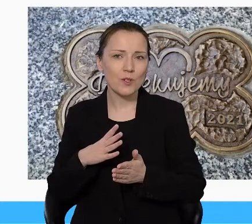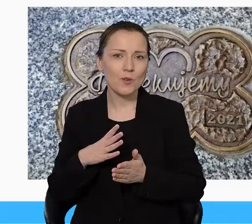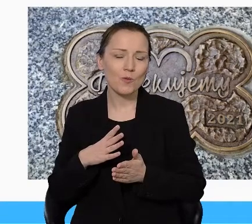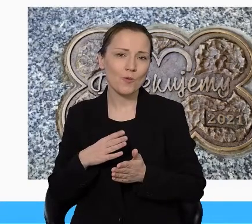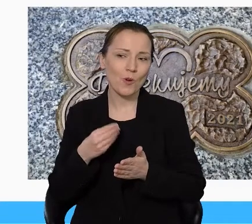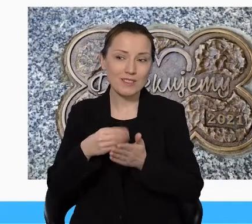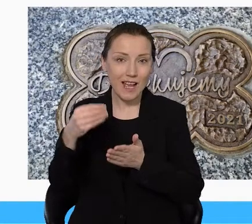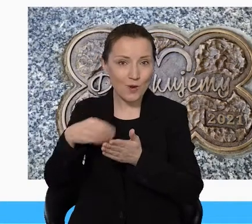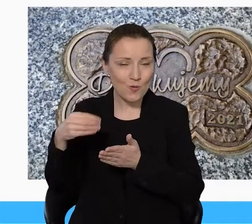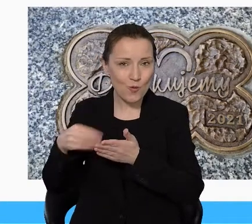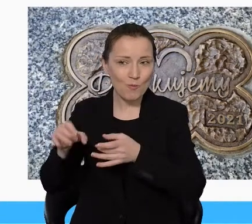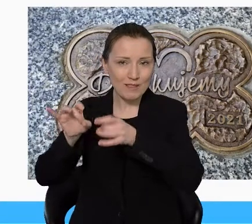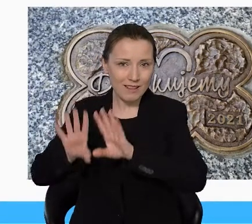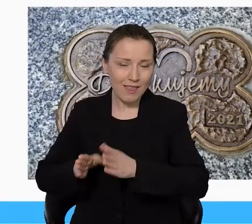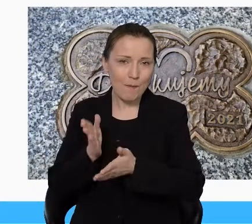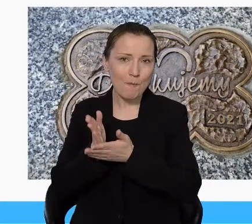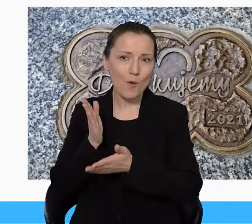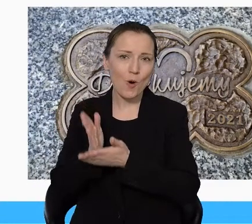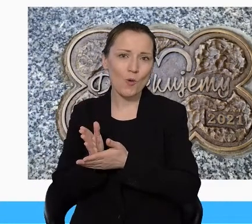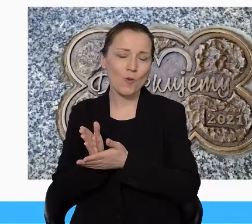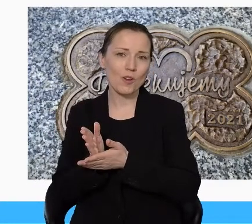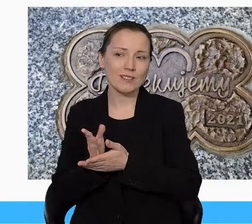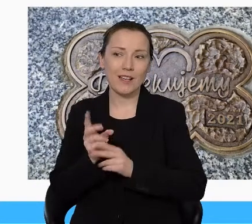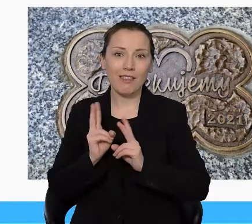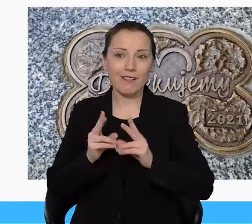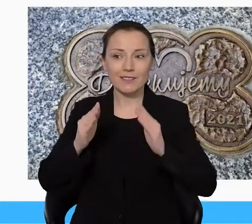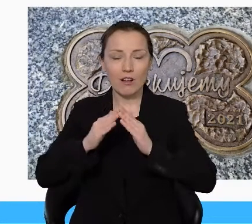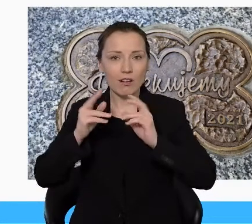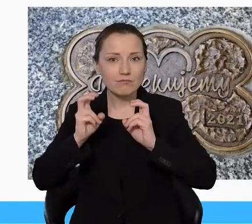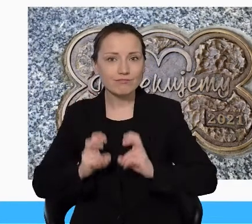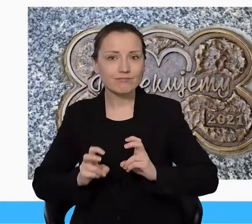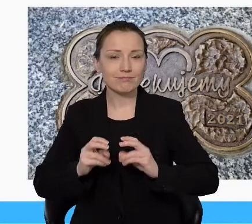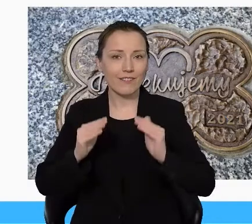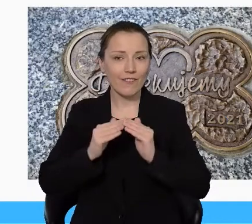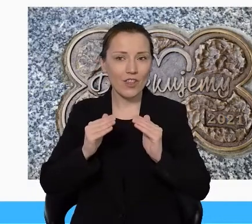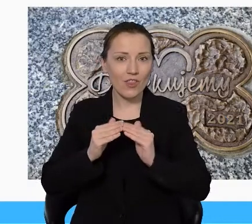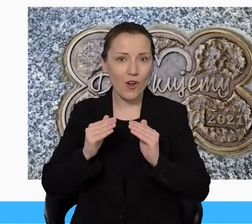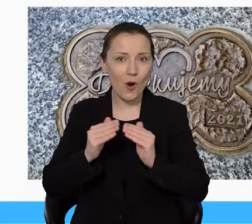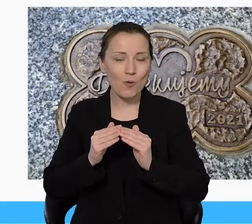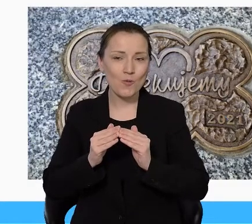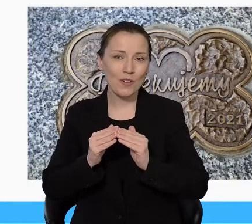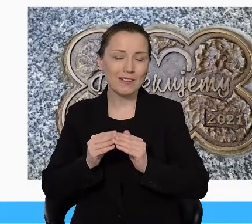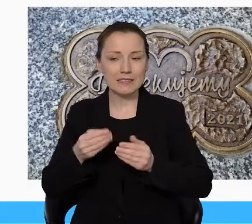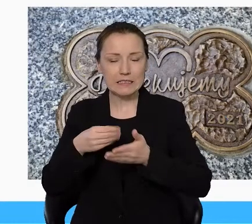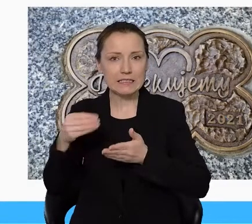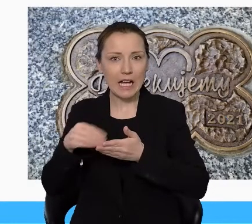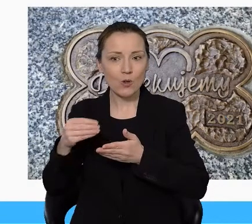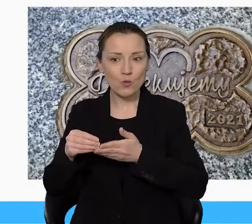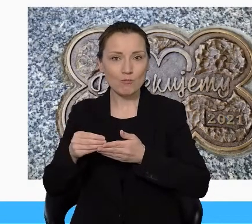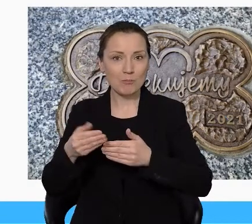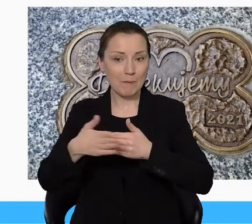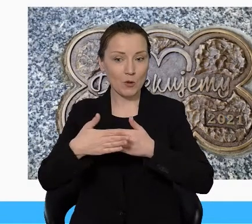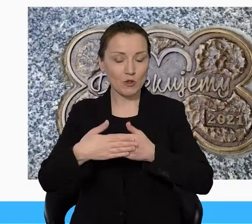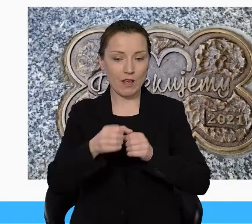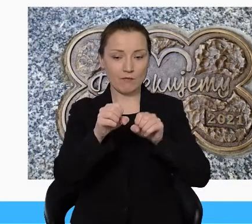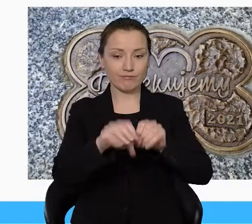zakupów za kogoś, kto był przenośni uwięziony z powodu izolacji w domu i pod drzwi trzeba było mu te zakupy przynieść,